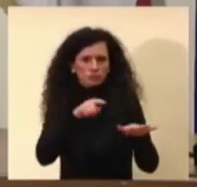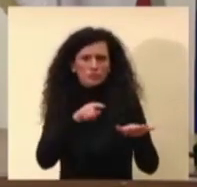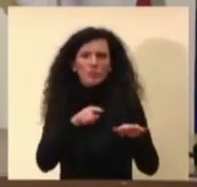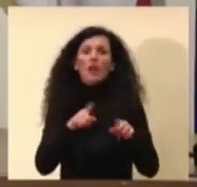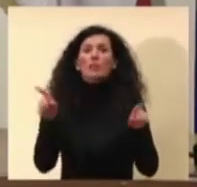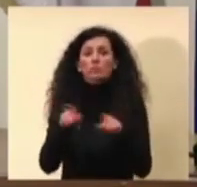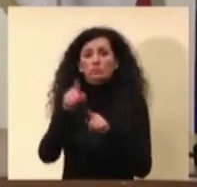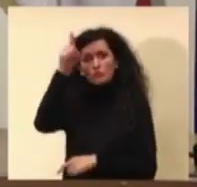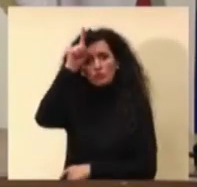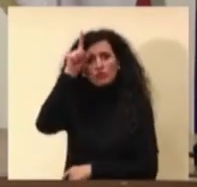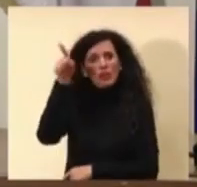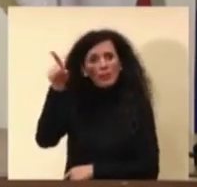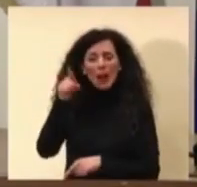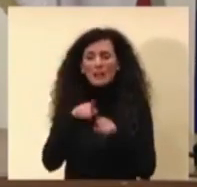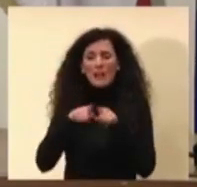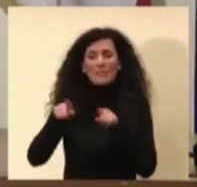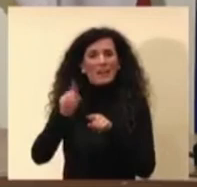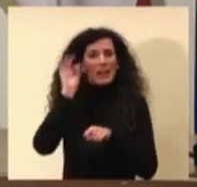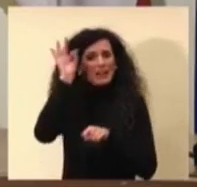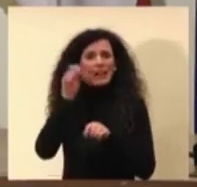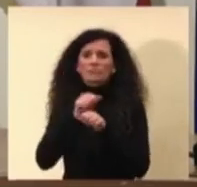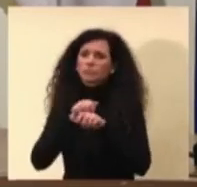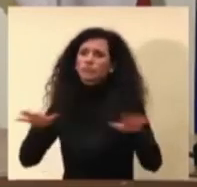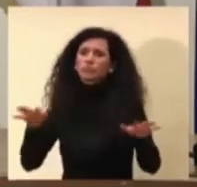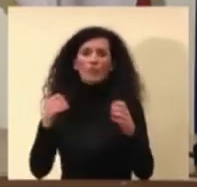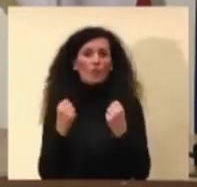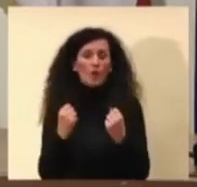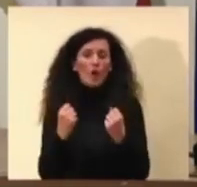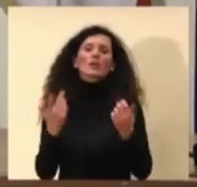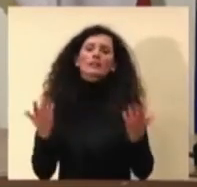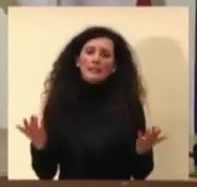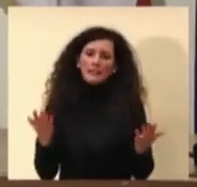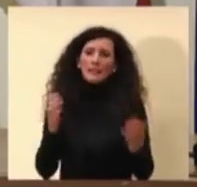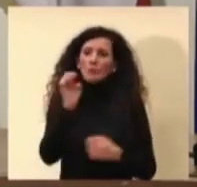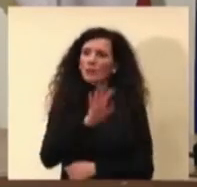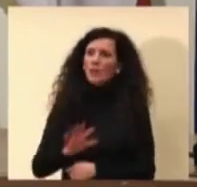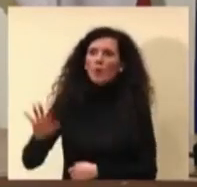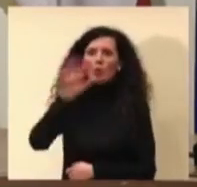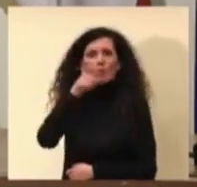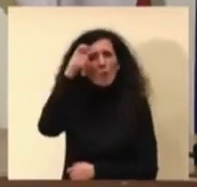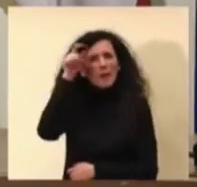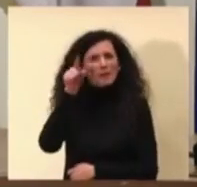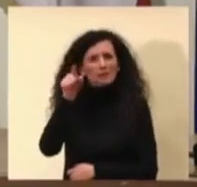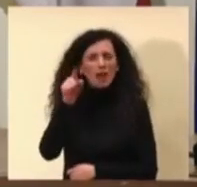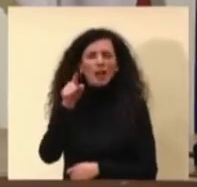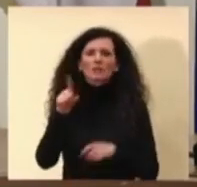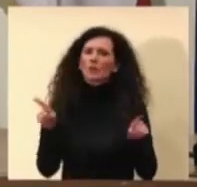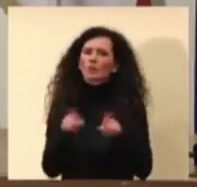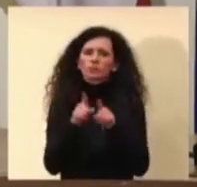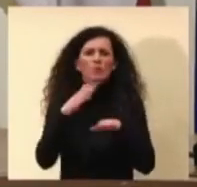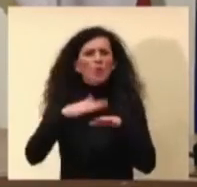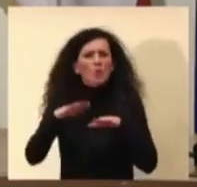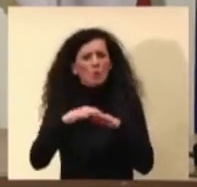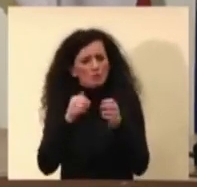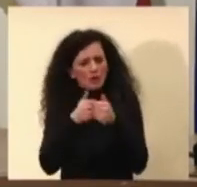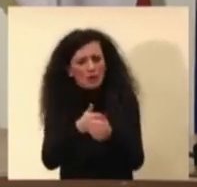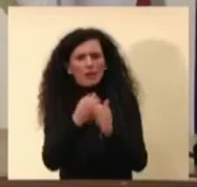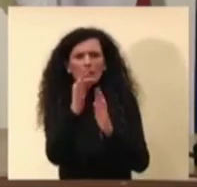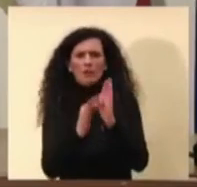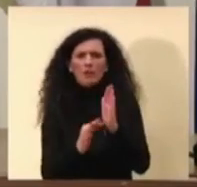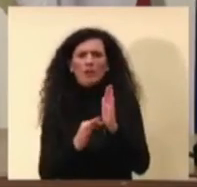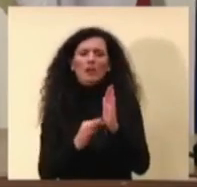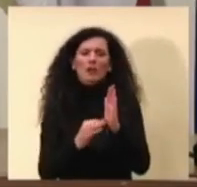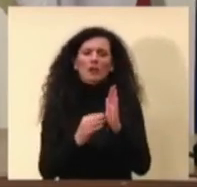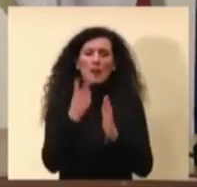Germania, è chiaro che tutti questi paesi continuano ad adottare delle misure di previsione e controllo